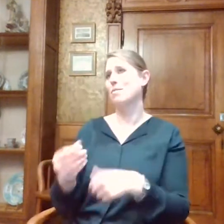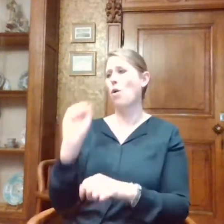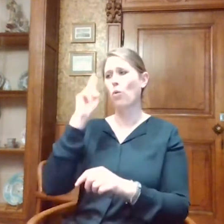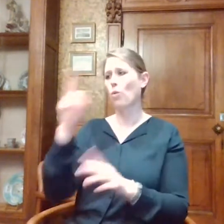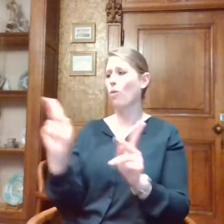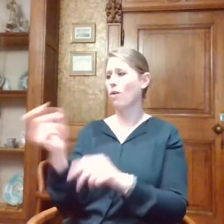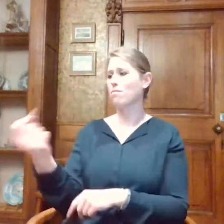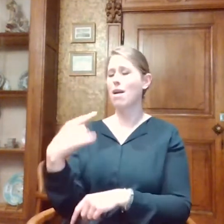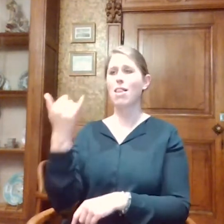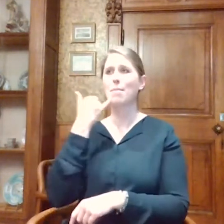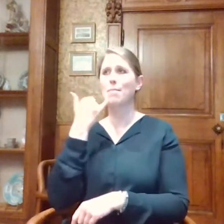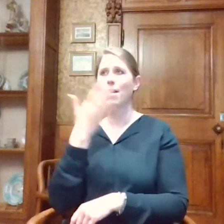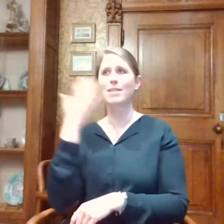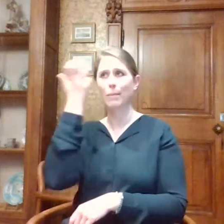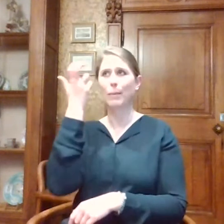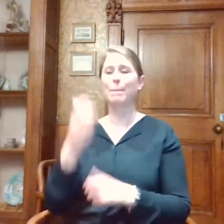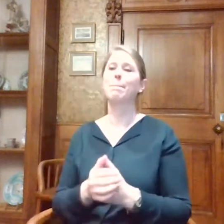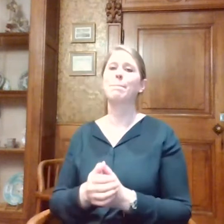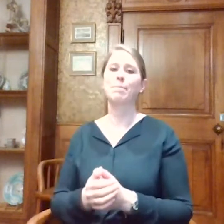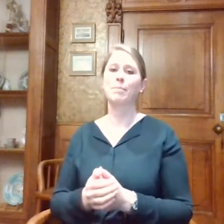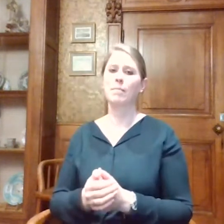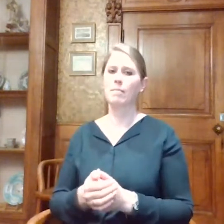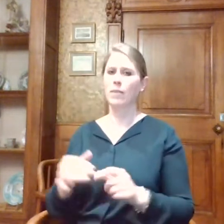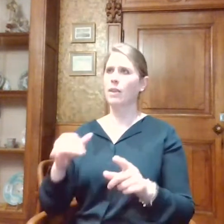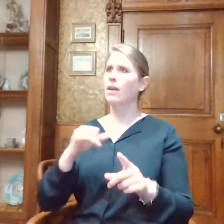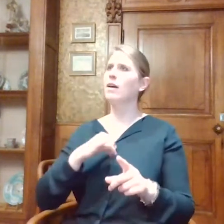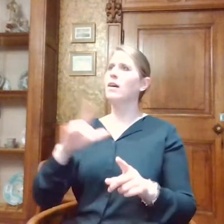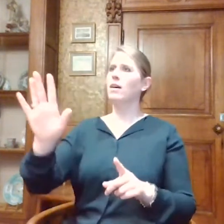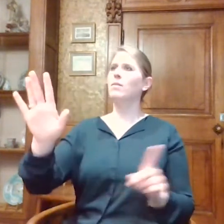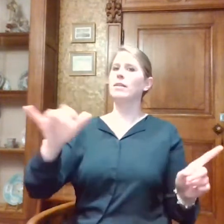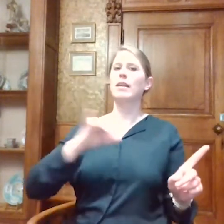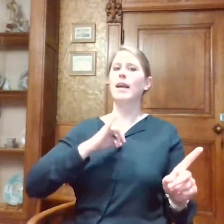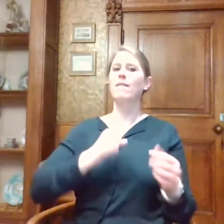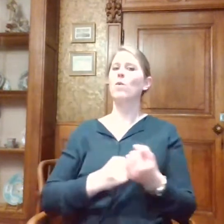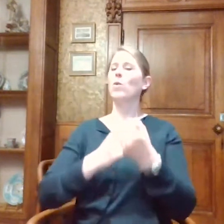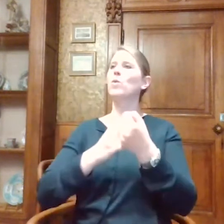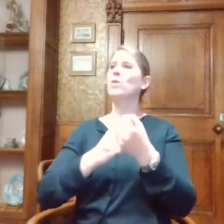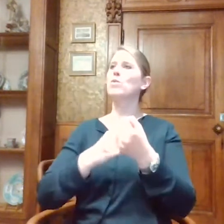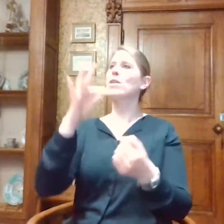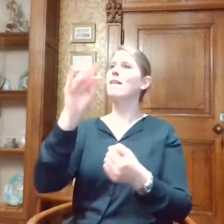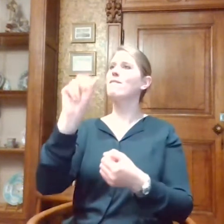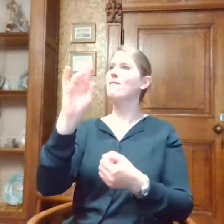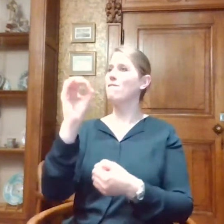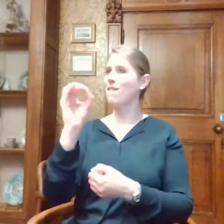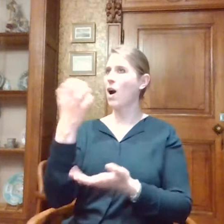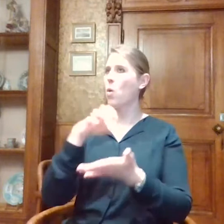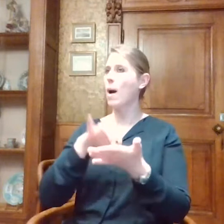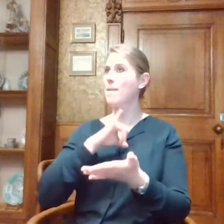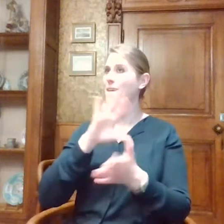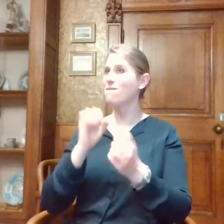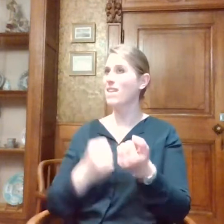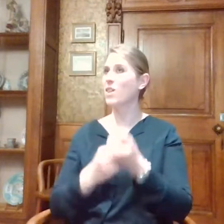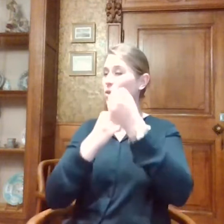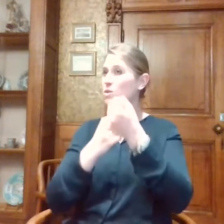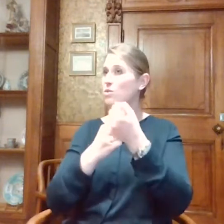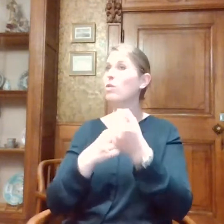mailen of bellen is geen enkel probleem. En hebben jullie eigenlijk veel ondersteuning gekregen van de Faro Erfgoed-app zelf, als er